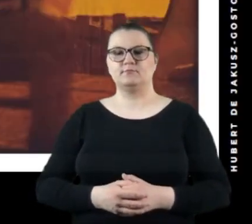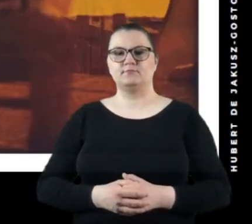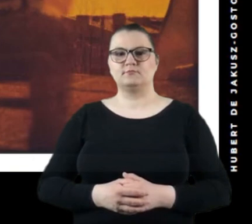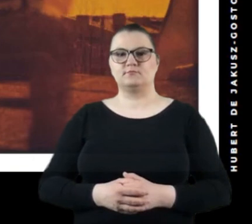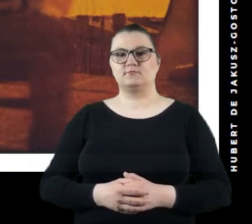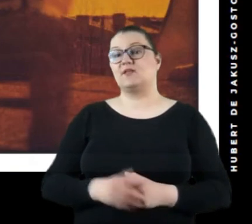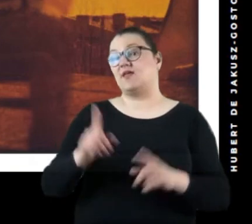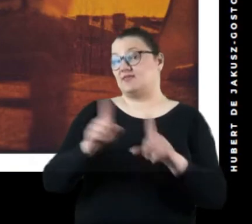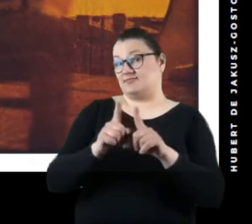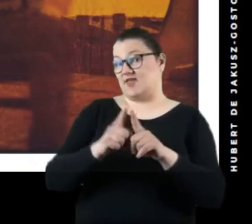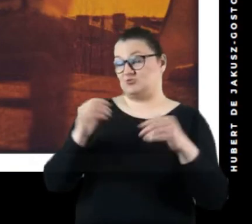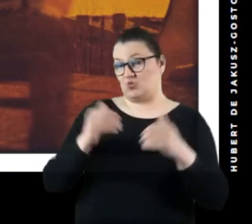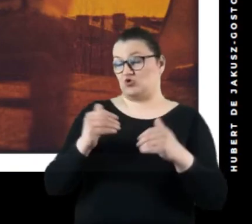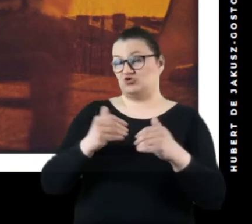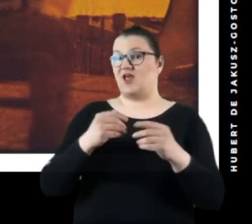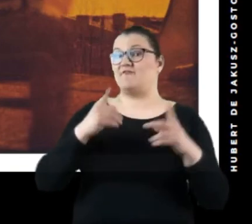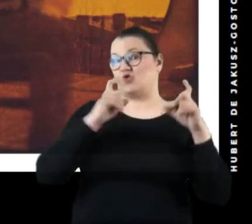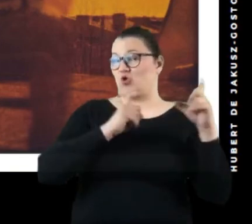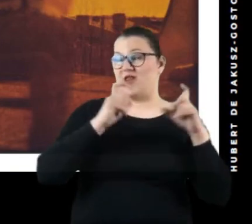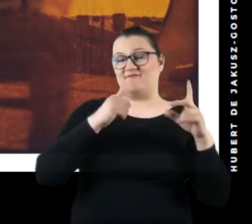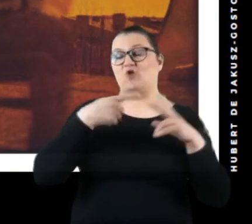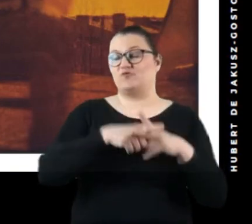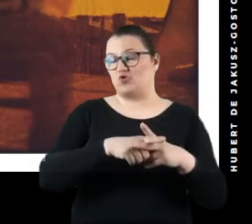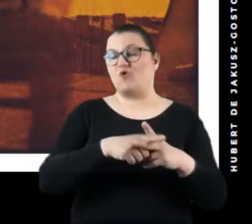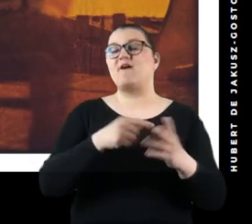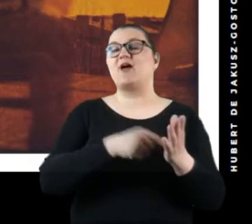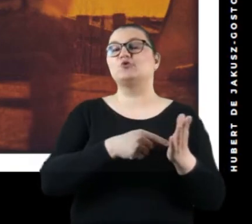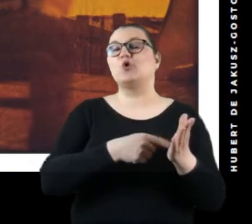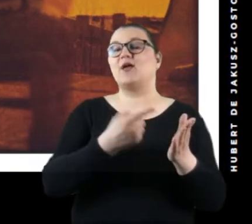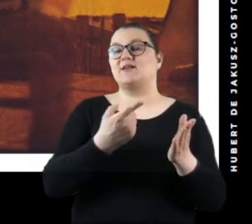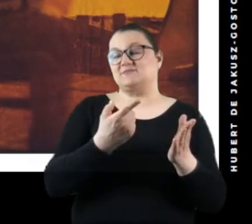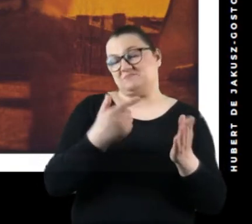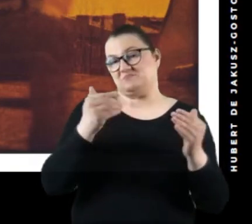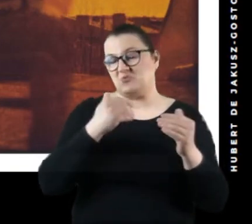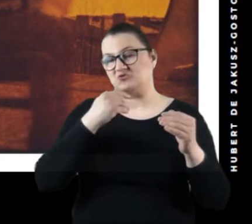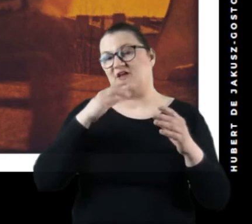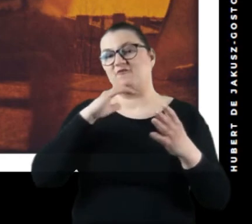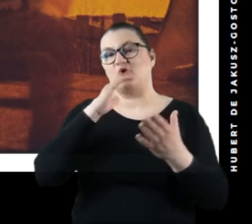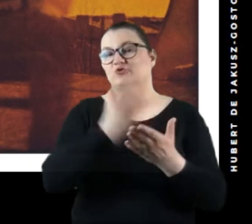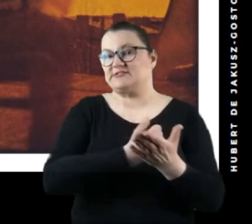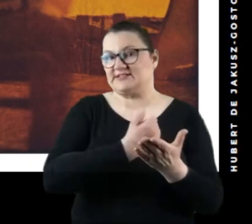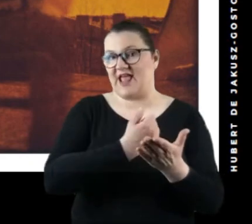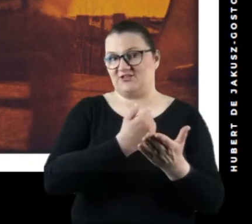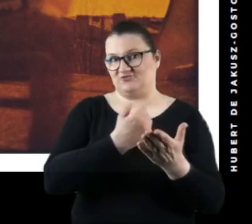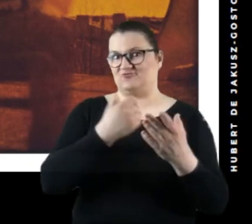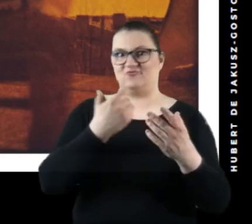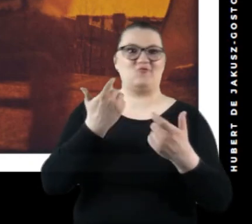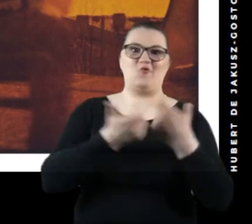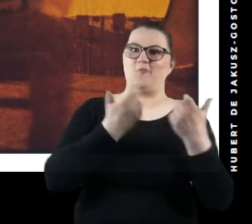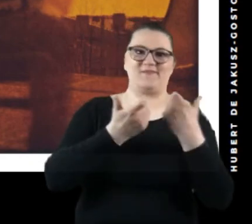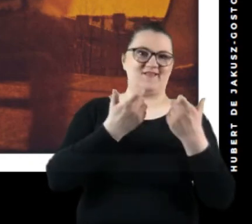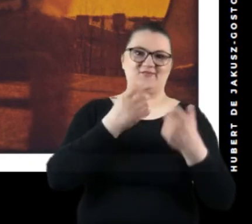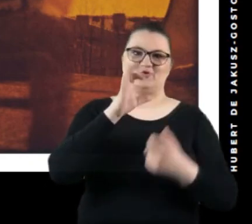Ale też fotografia odworkowa, to możemy ją wykorzystać do robienia zdjęć solarii